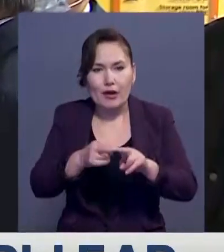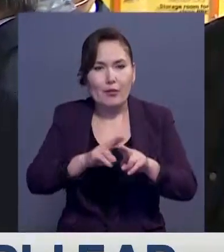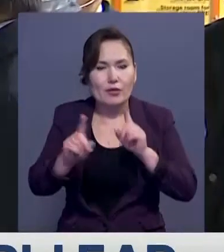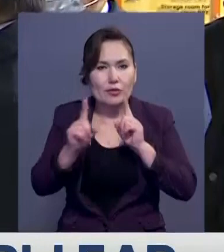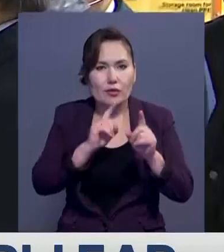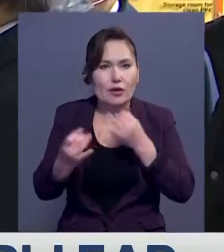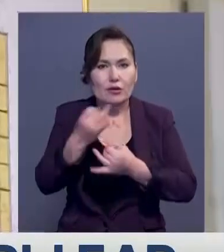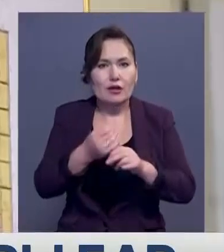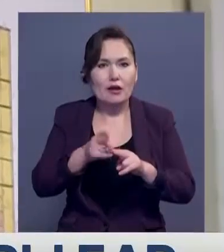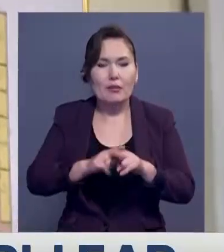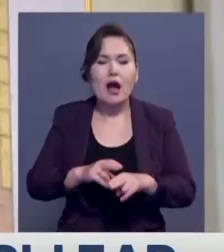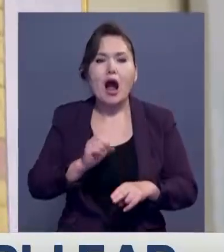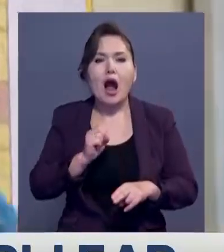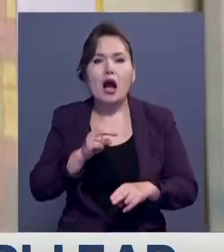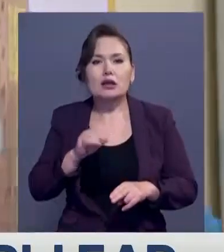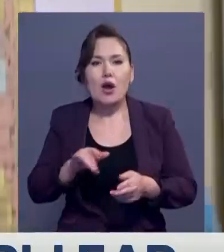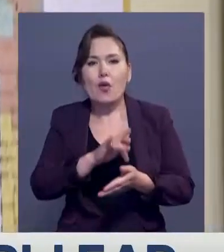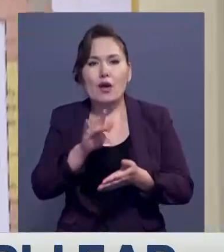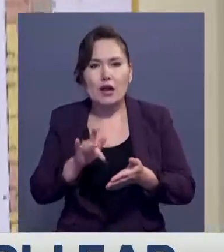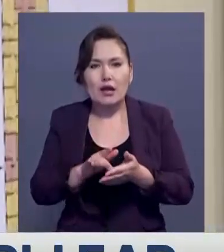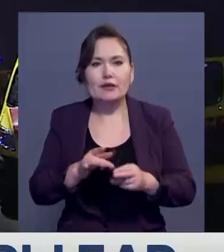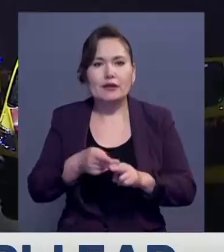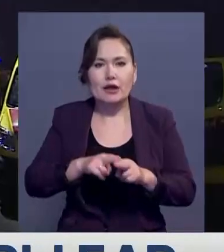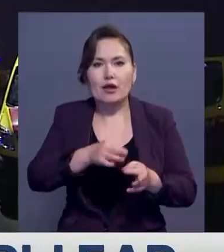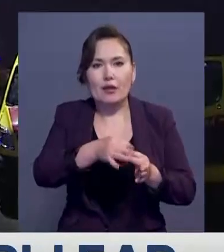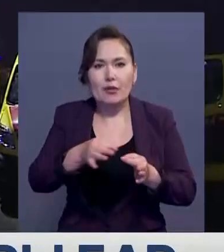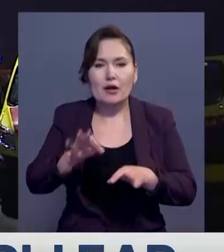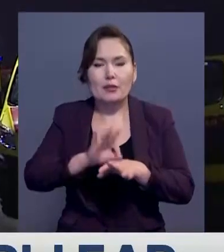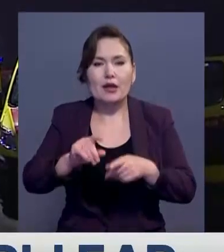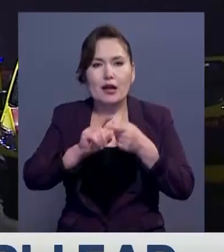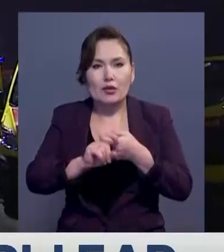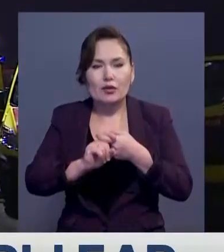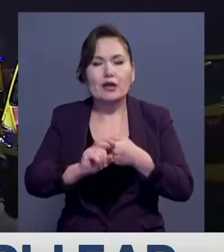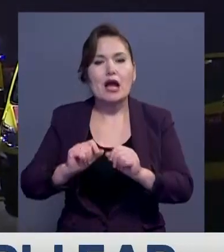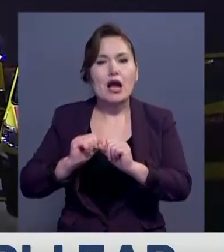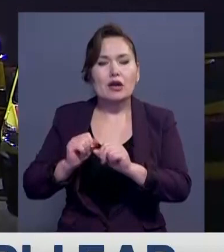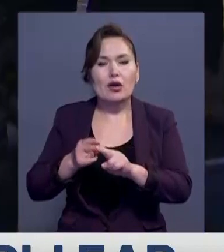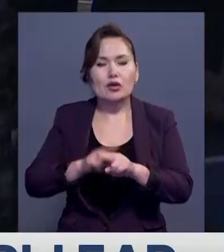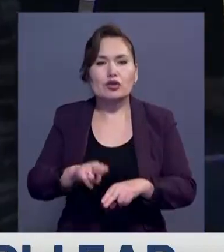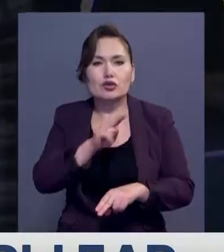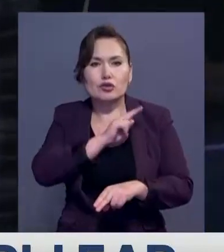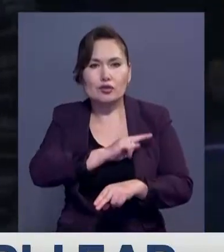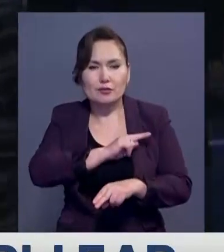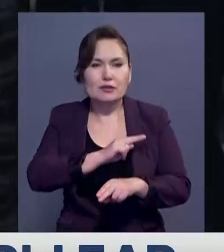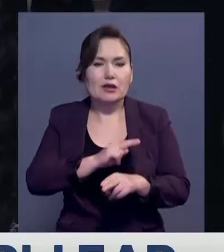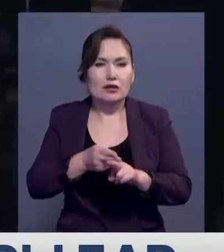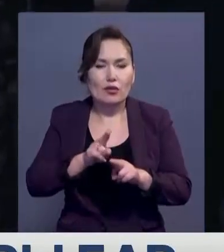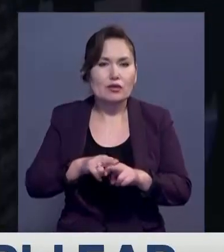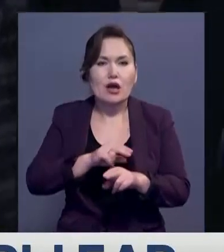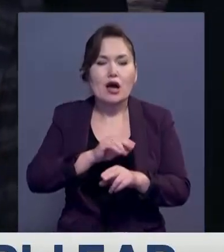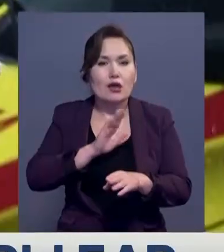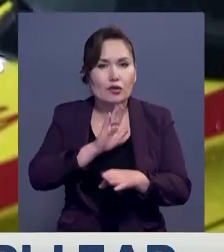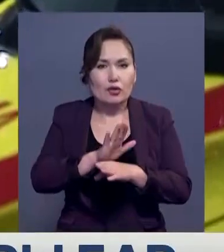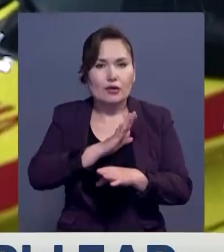өткізді. Басқосу да ақтау және жаңа өзен қалыларында коронавирустың таралу денгее жоғары екендігі айтылды.